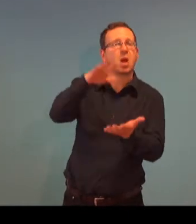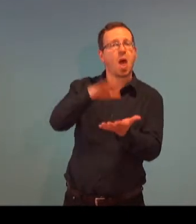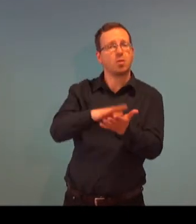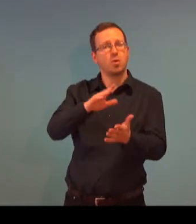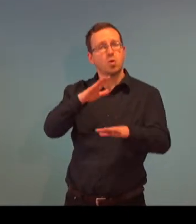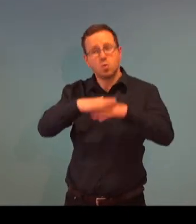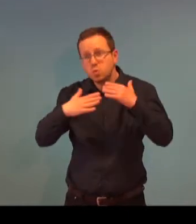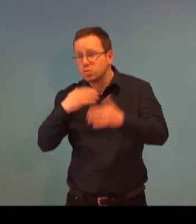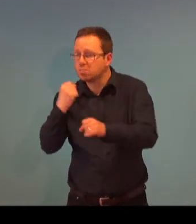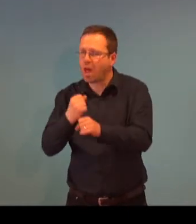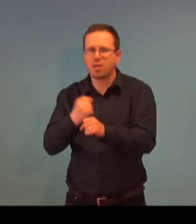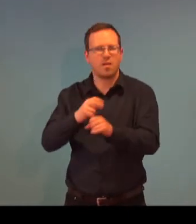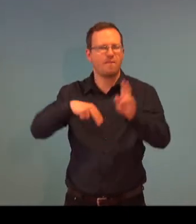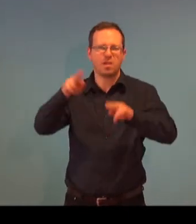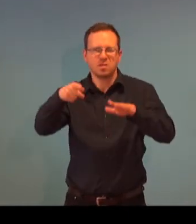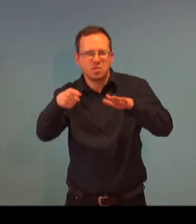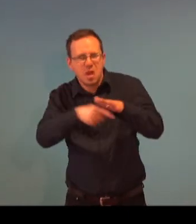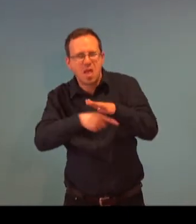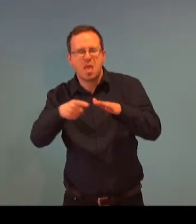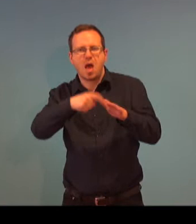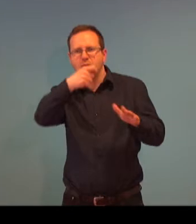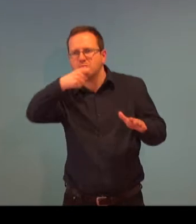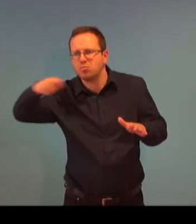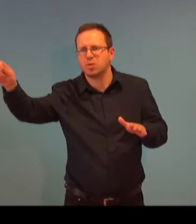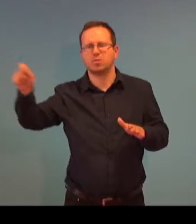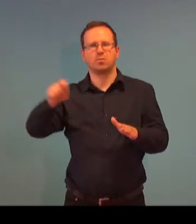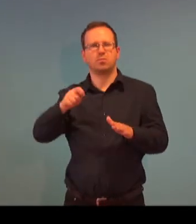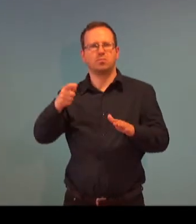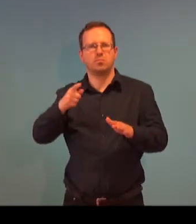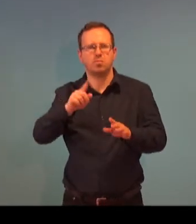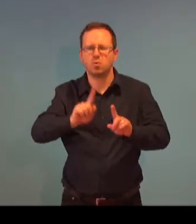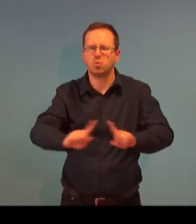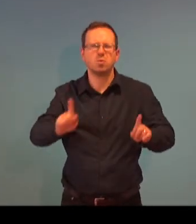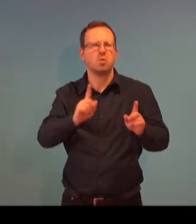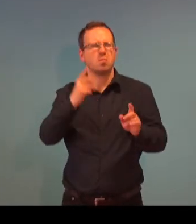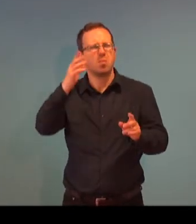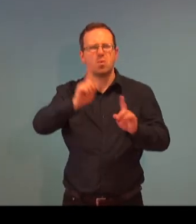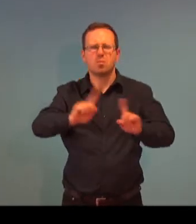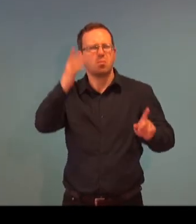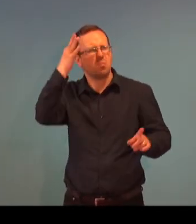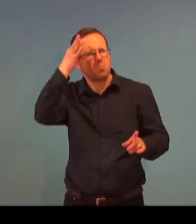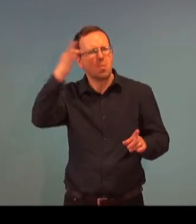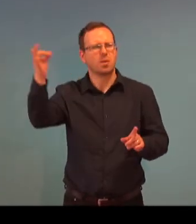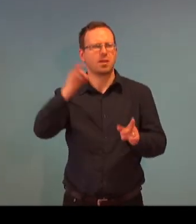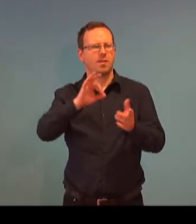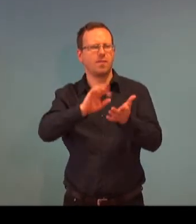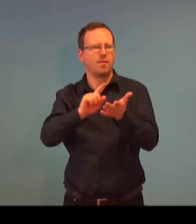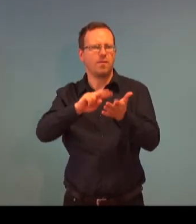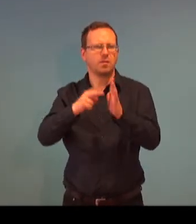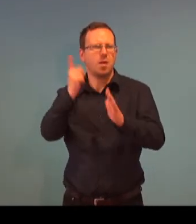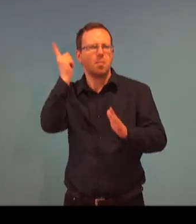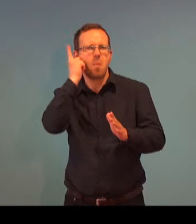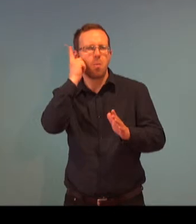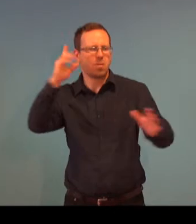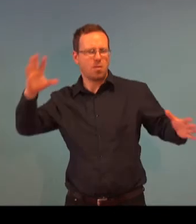stadové hospodářství se možným dneska jde přes technologie, kdy ve skladech se používají čtečky a běžná